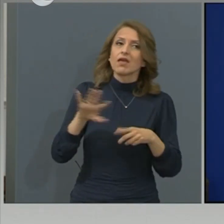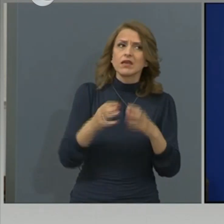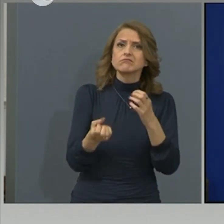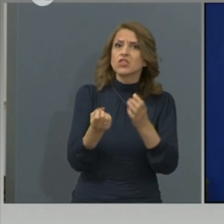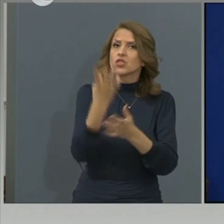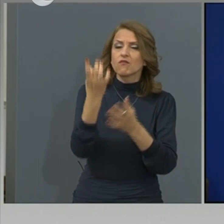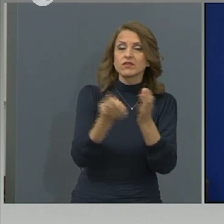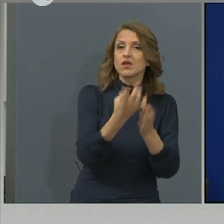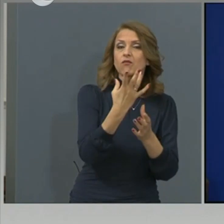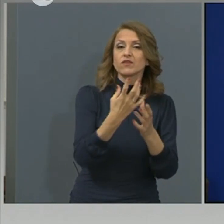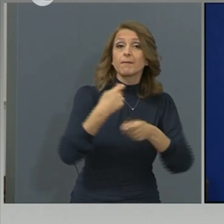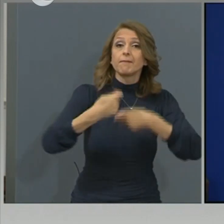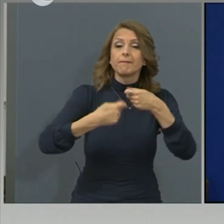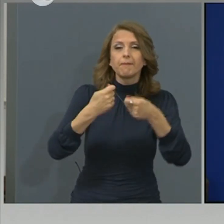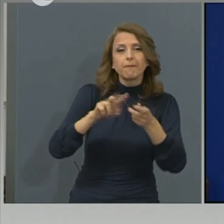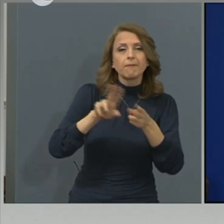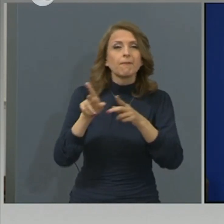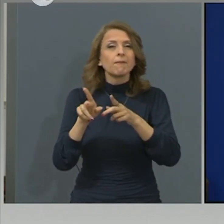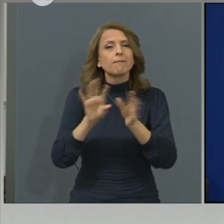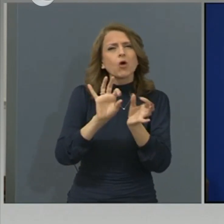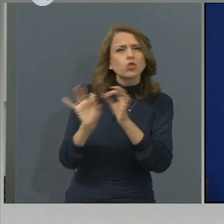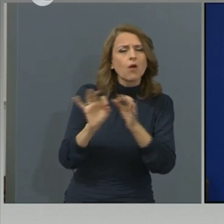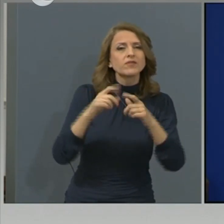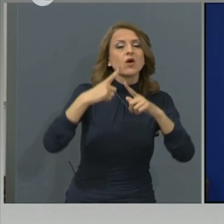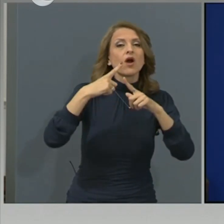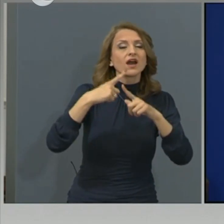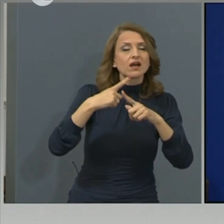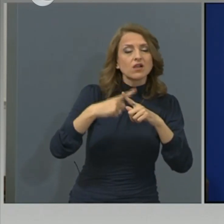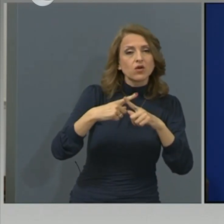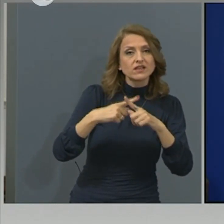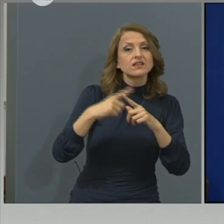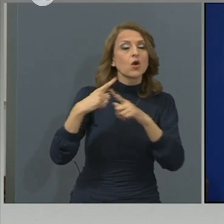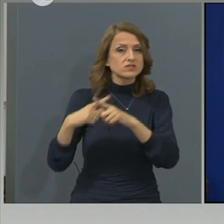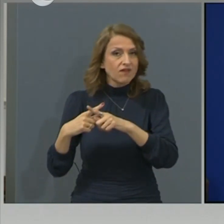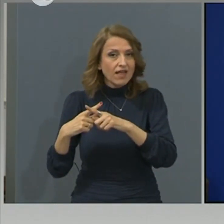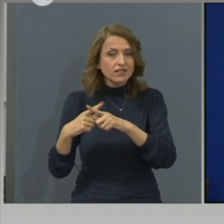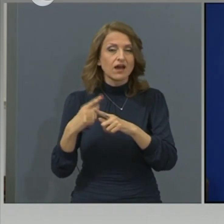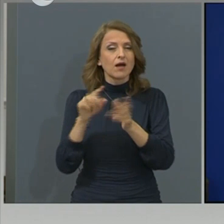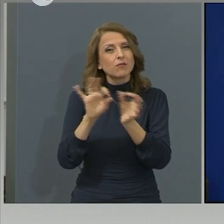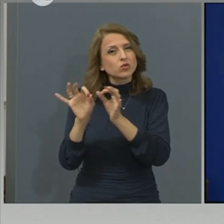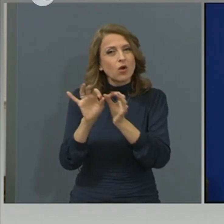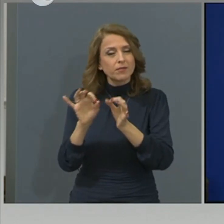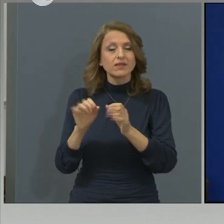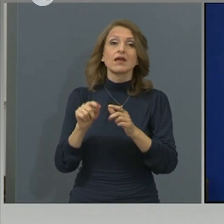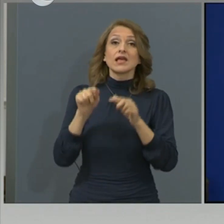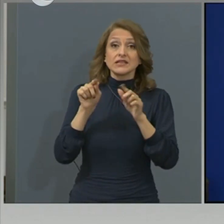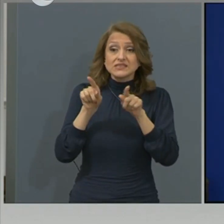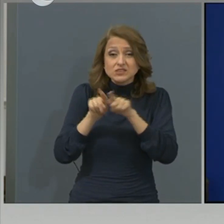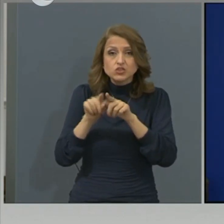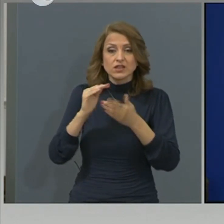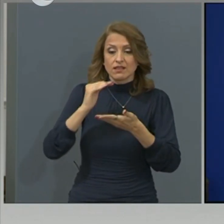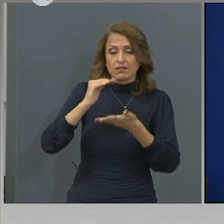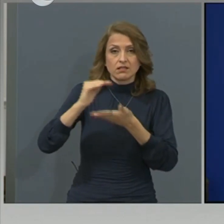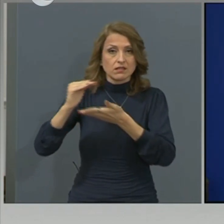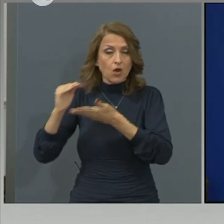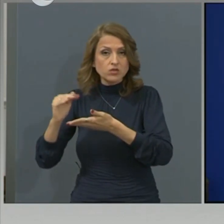производни на хлорокин фосфата и хидроксихлорокин сулфата в съответните дози и съответния